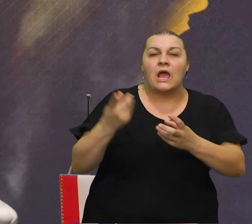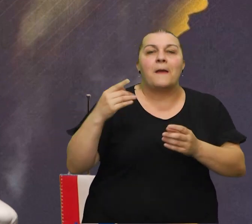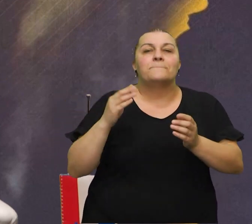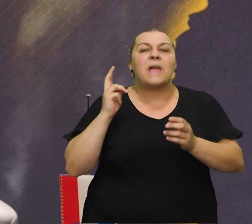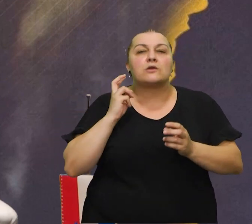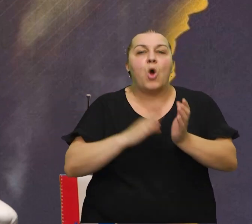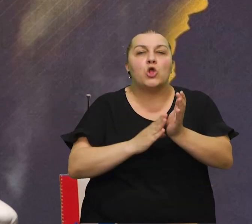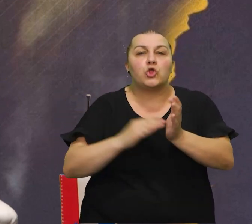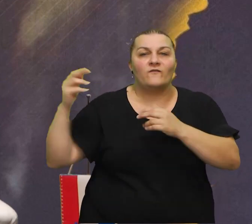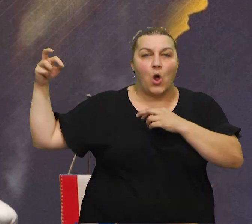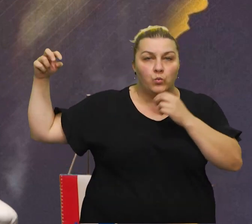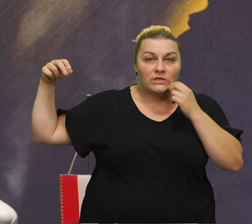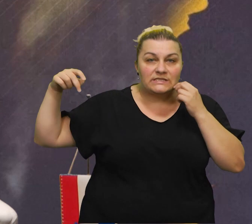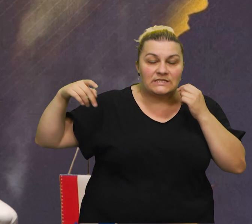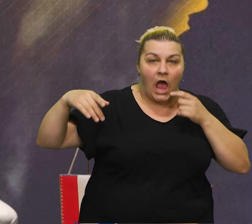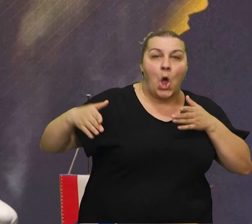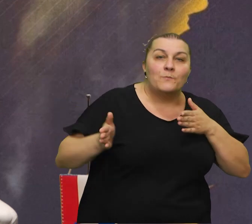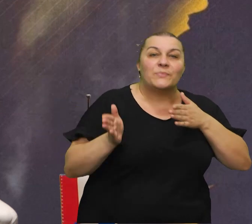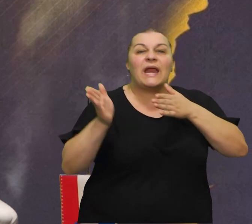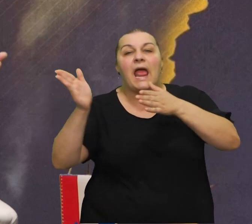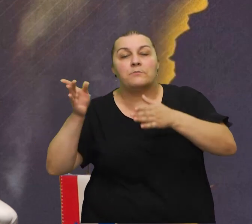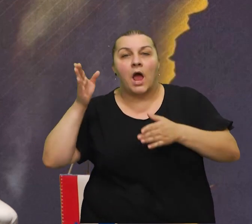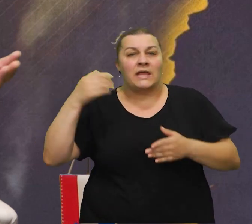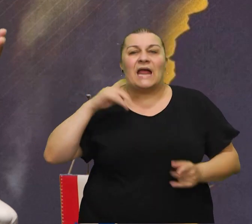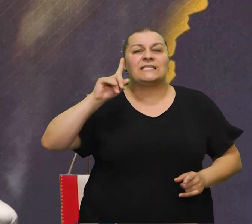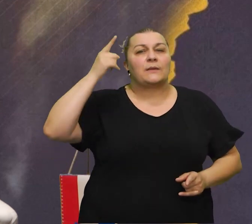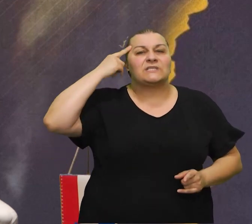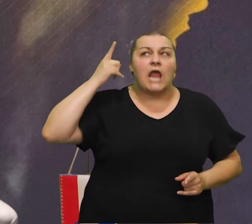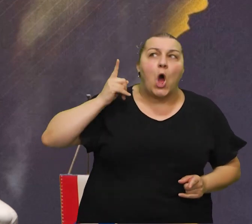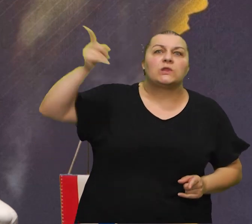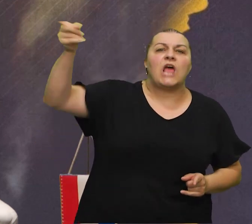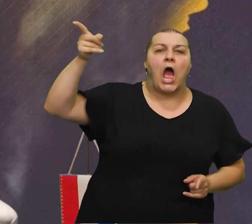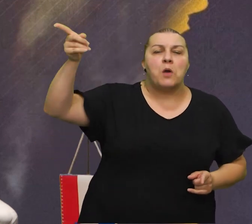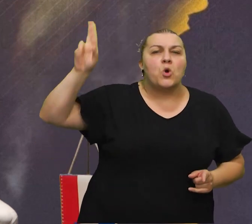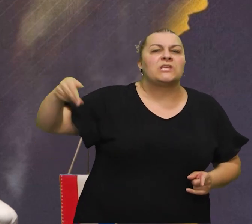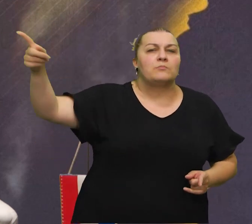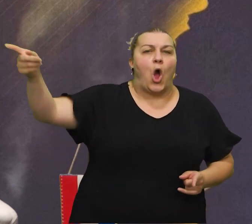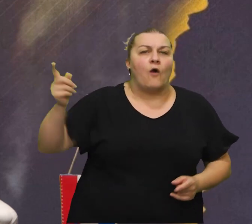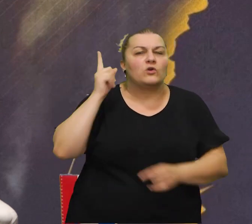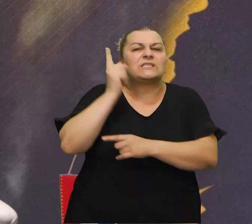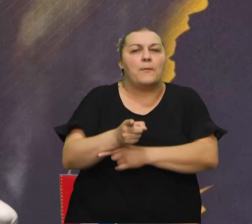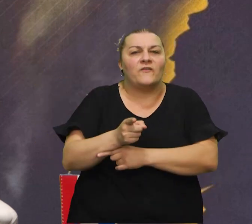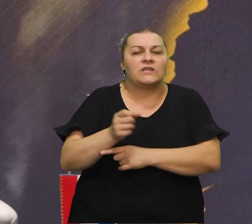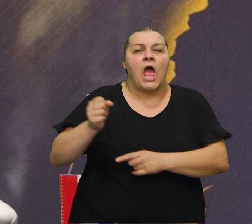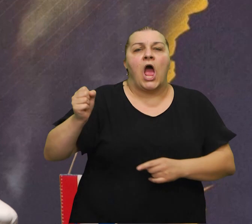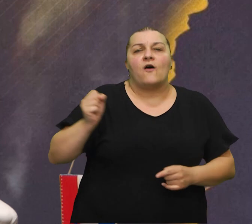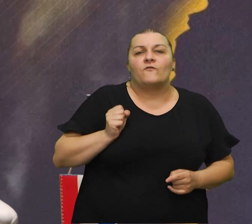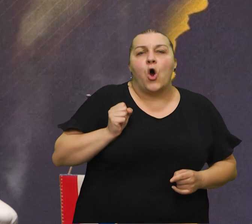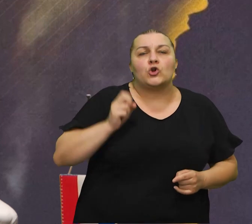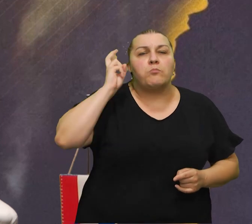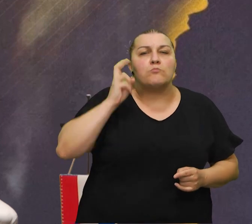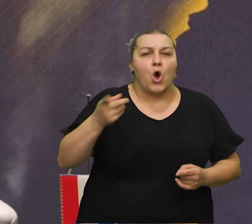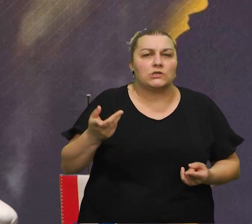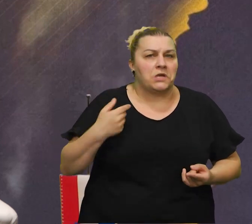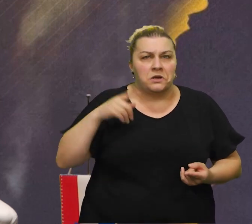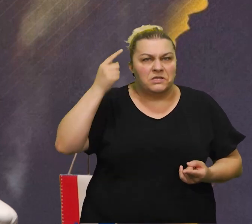Marmonto ulicu kreće prema, nisam ni znao da je tamo ta komanda Vojno-Pomorske oblasti,